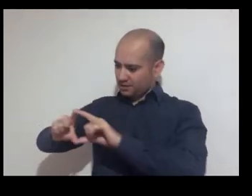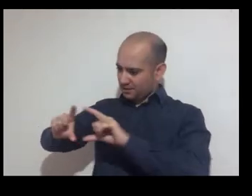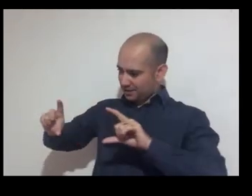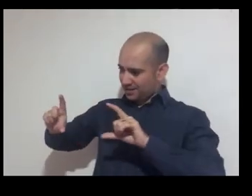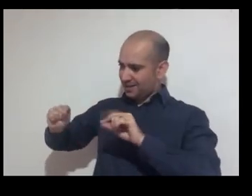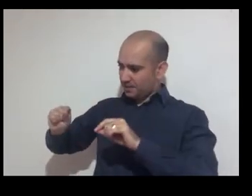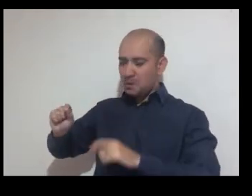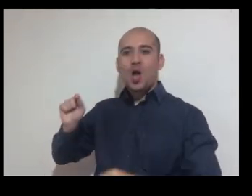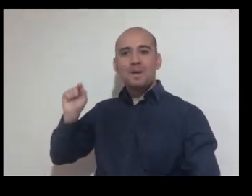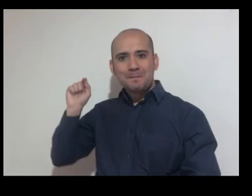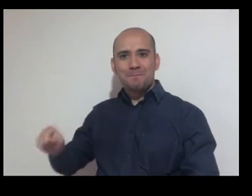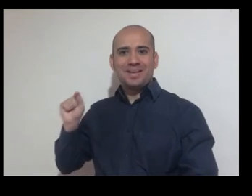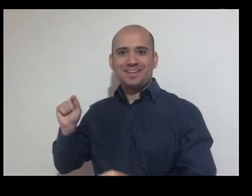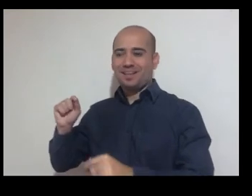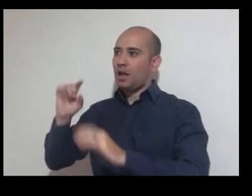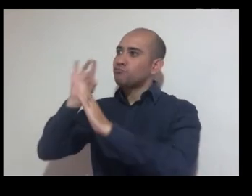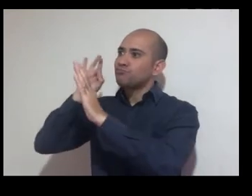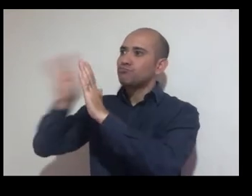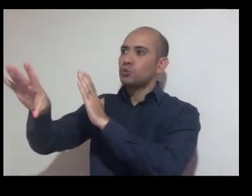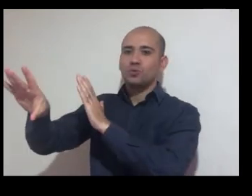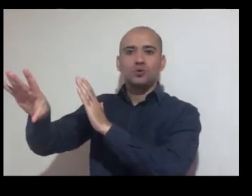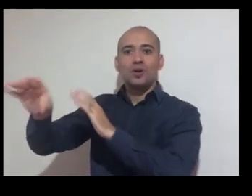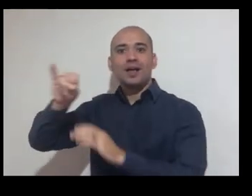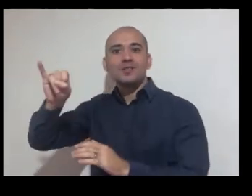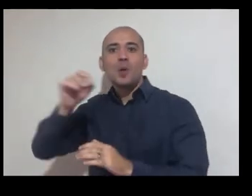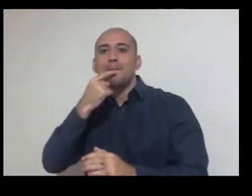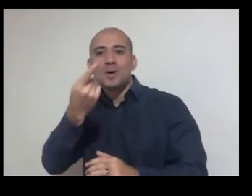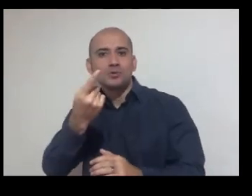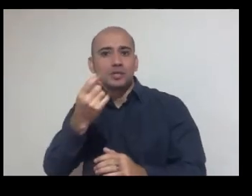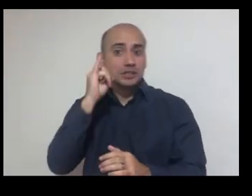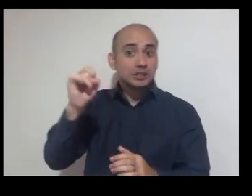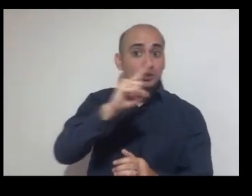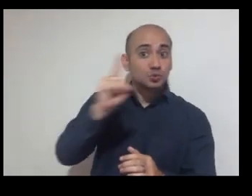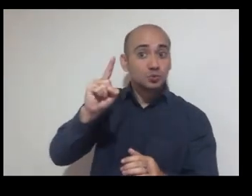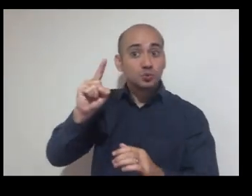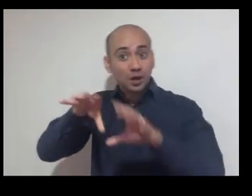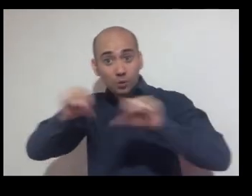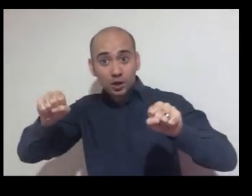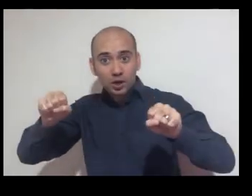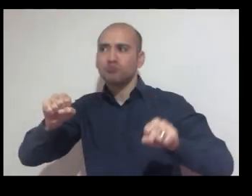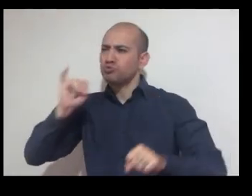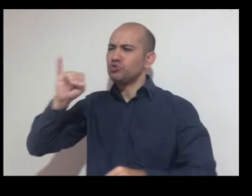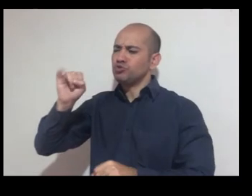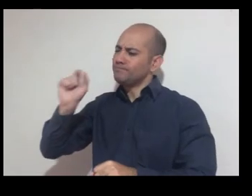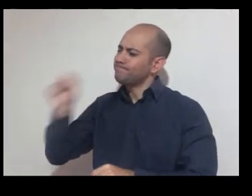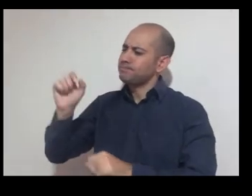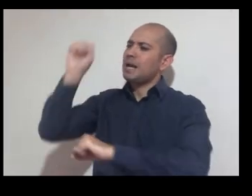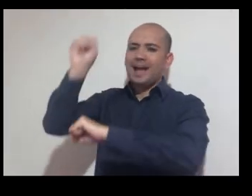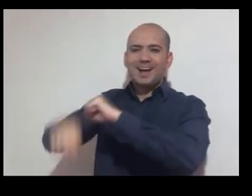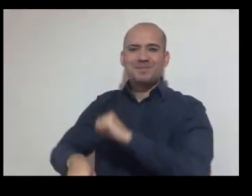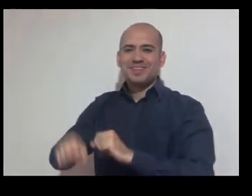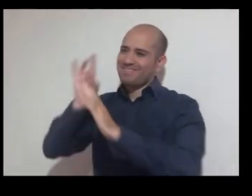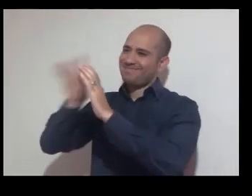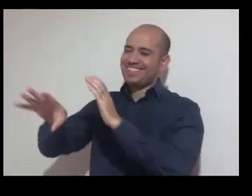Nan moman kem seleksyone li, mwen peze sou indregal La mwen remet archiv mwen epi